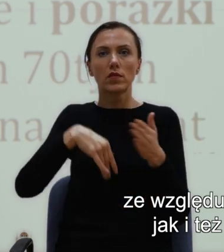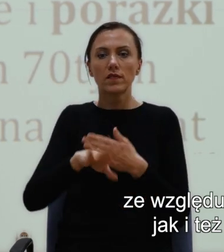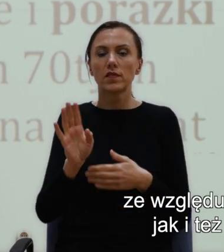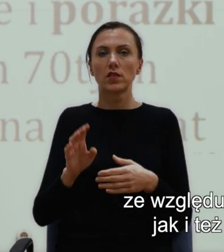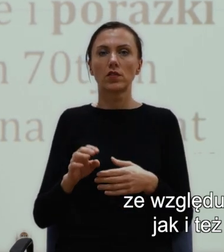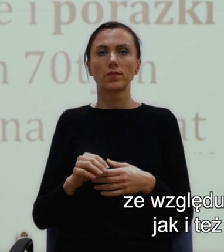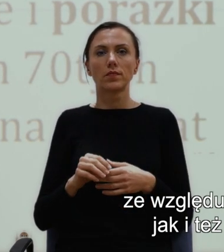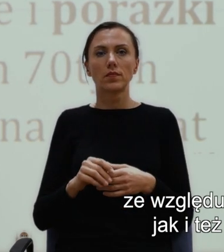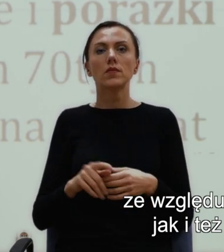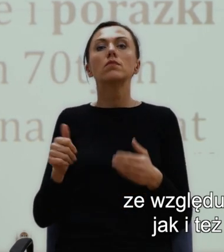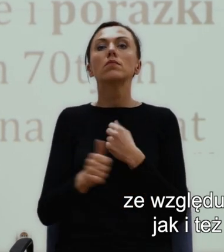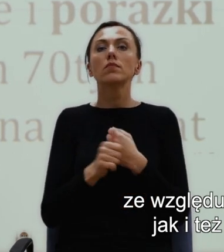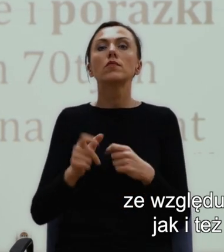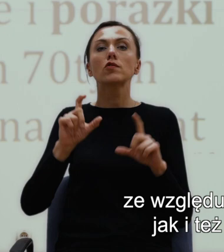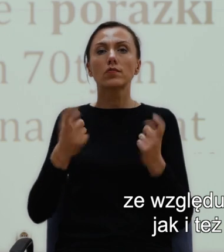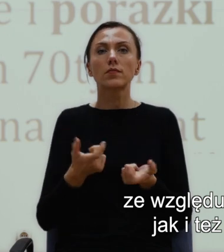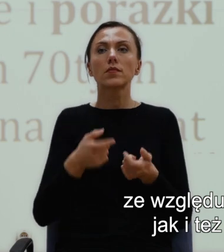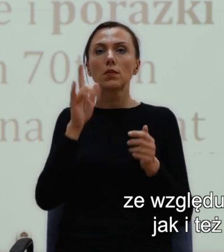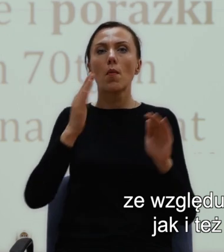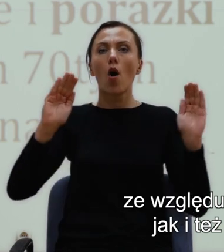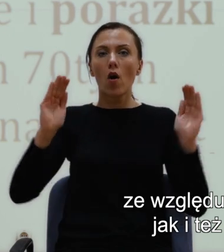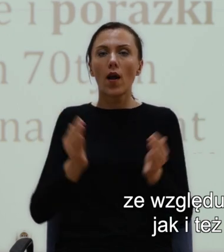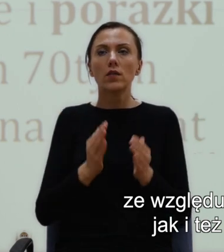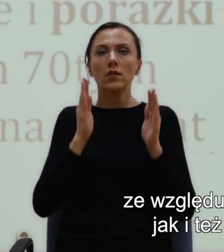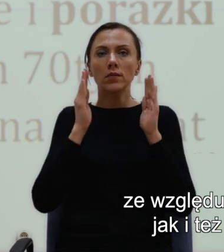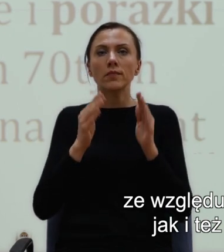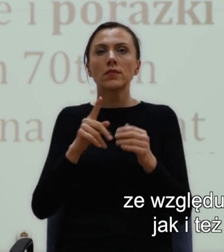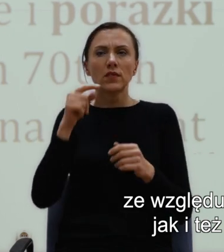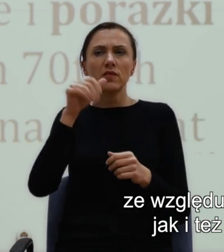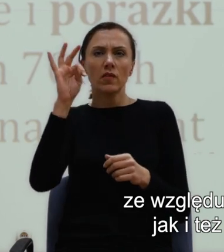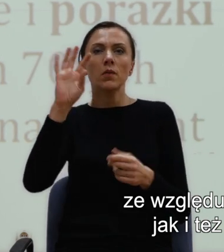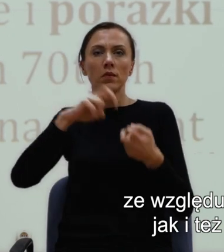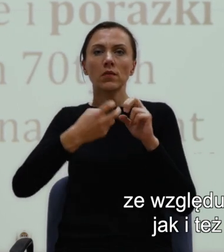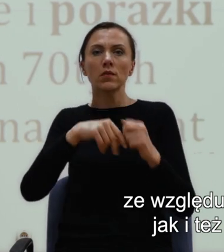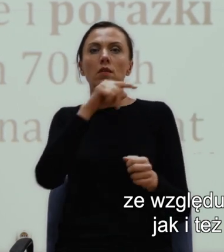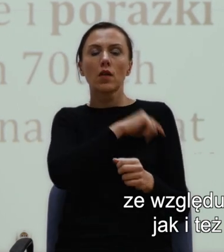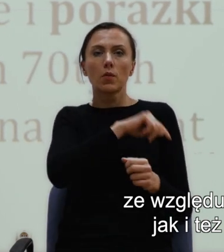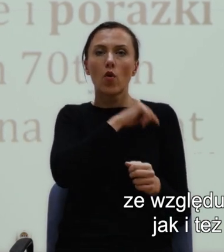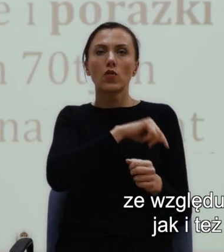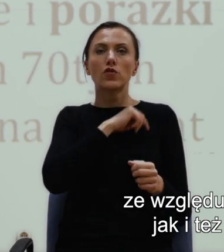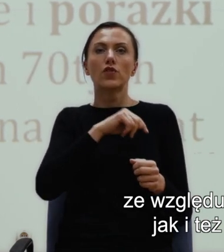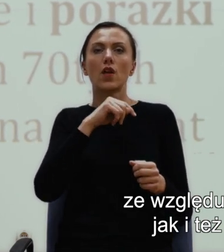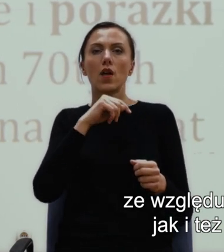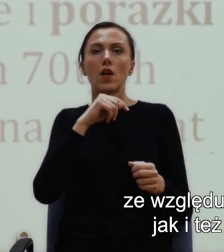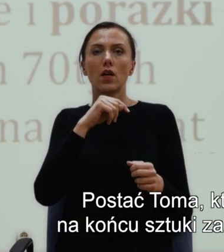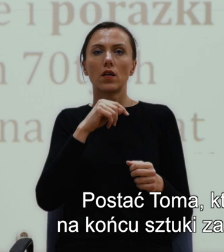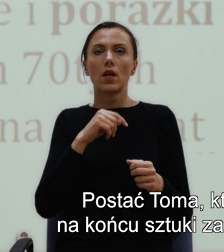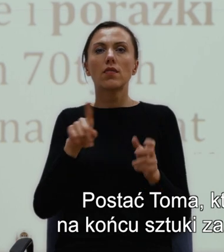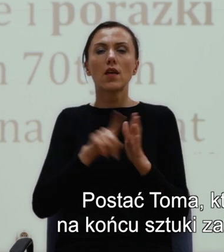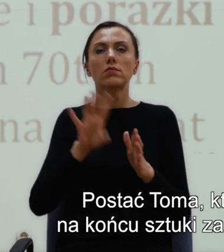ograniczenia swoje psychologiczne, jak też ze względu na kulturę patriarchalną.